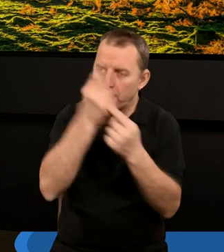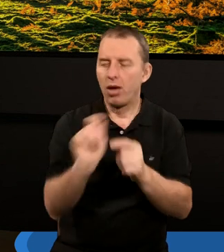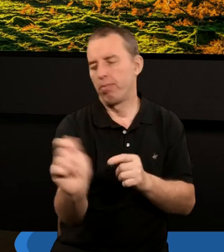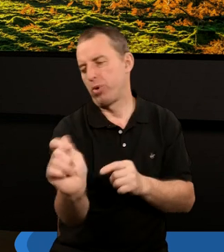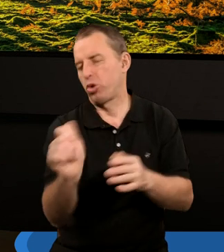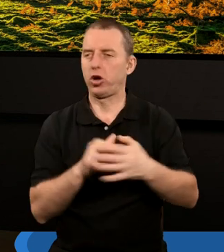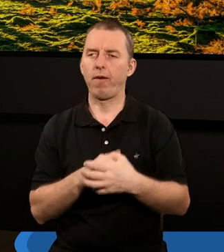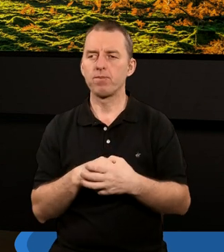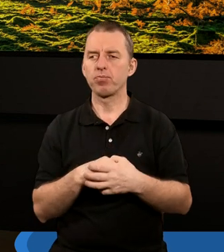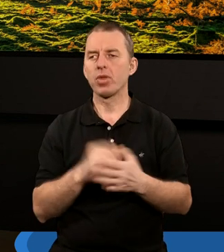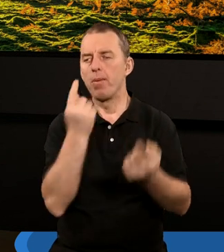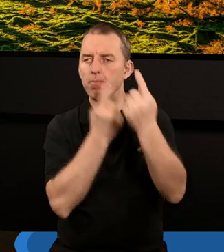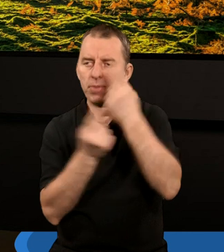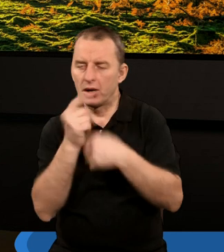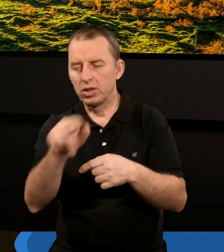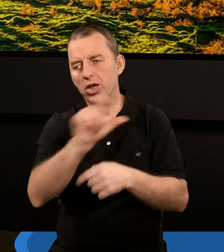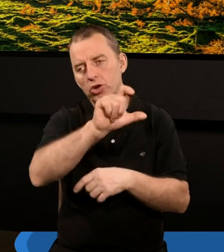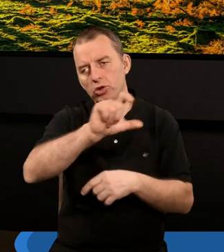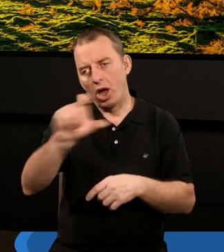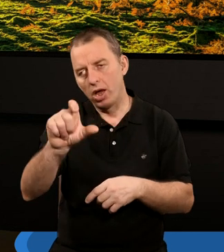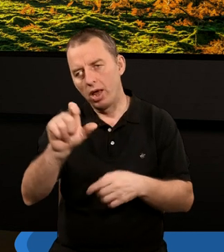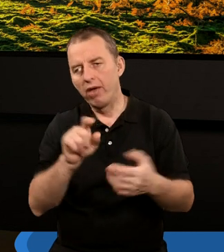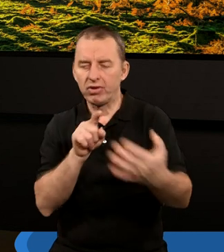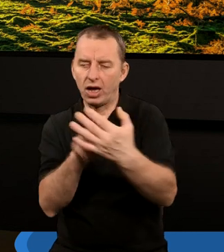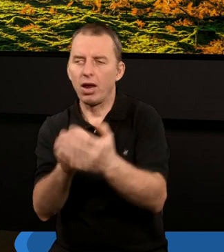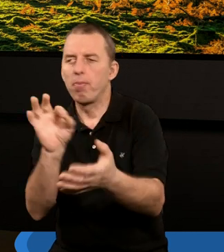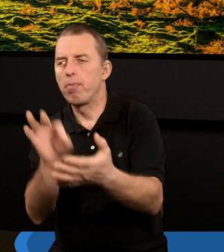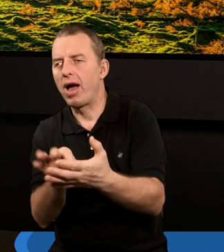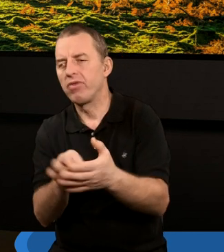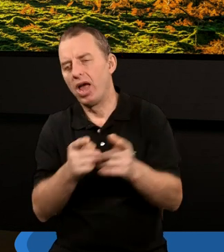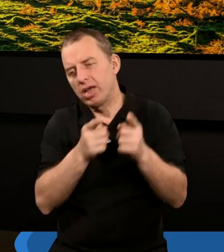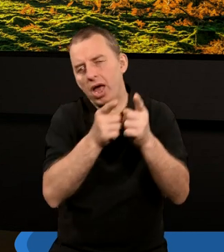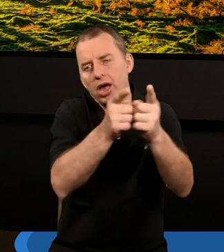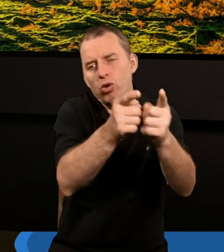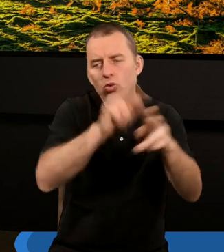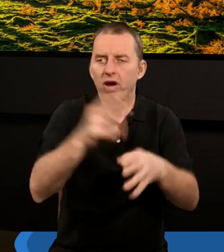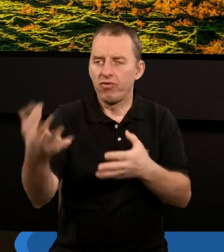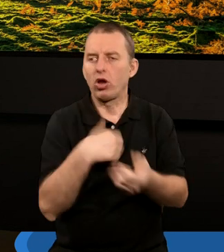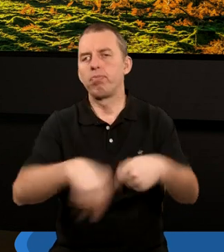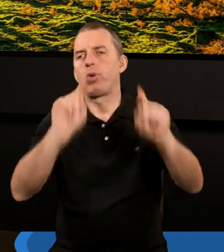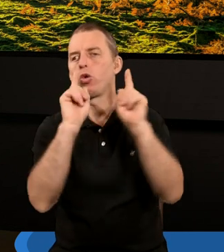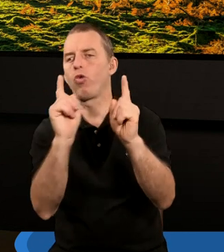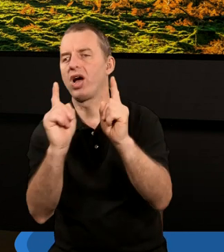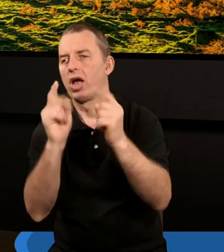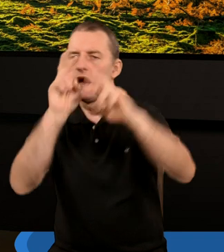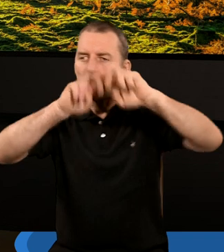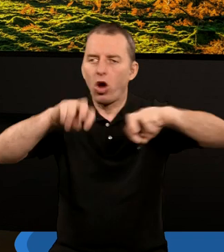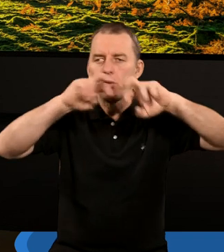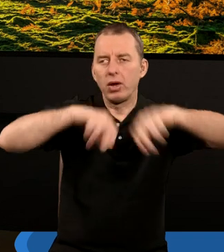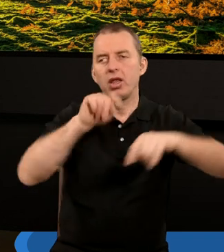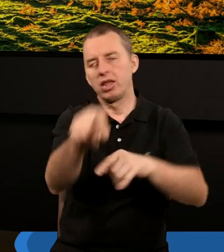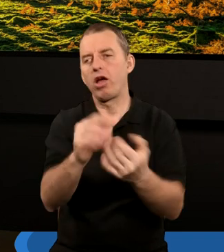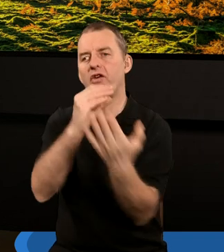poruszyć, ale myślę, że na taki czas wskazaliśmy na pewne kierunki, które warto wziąć pod uwagę w rozpatrywaniu